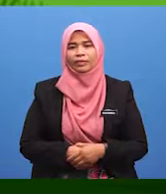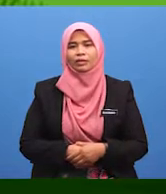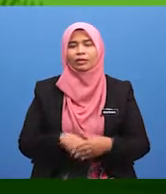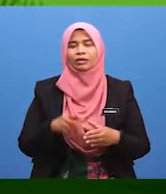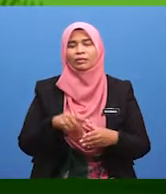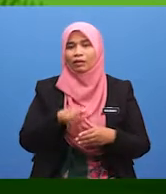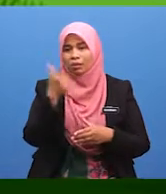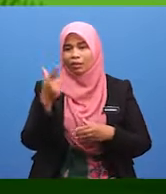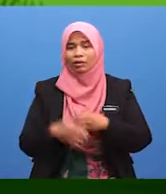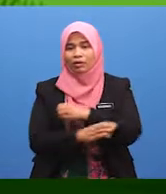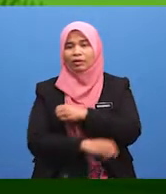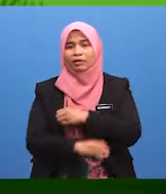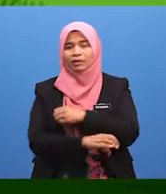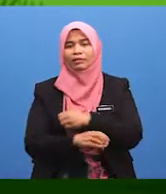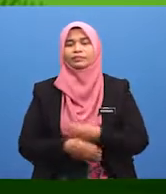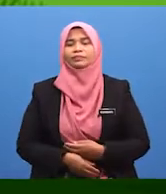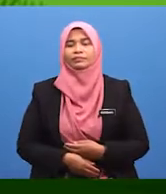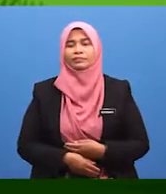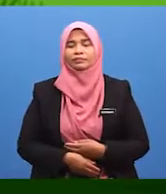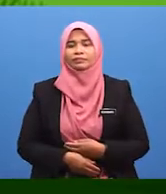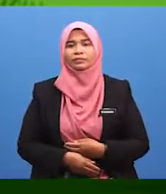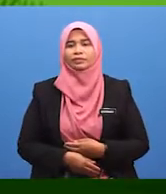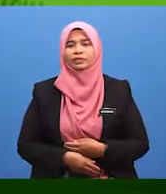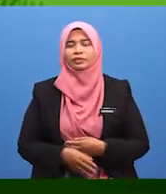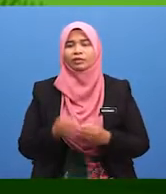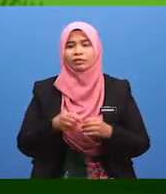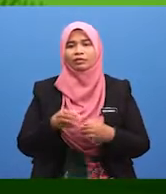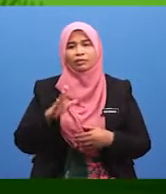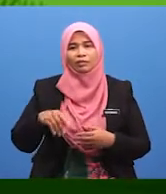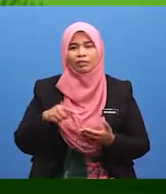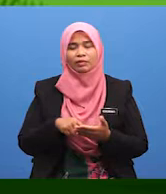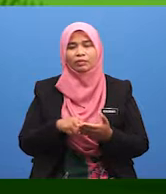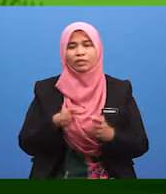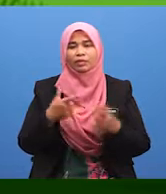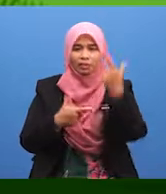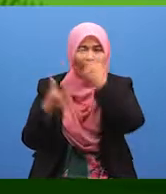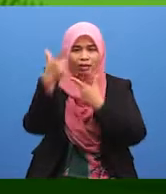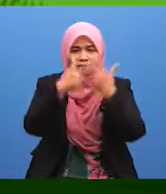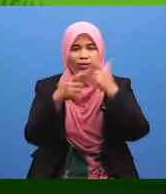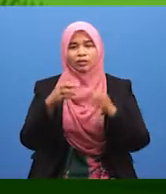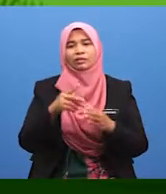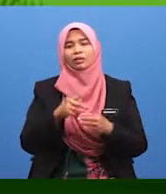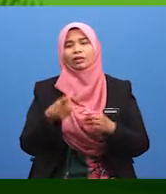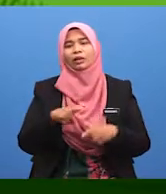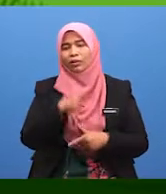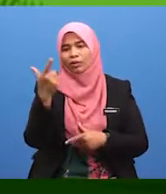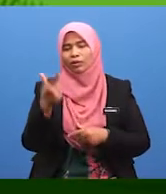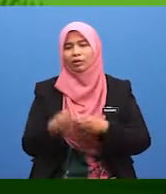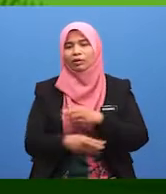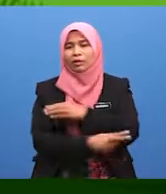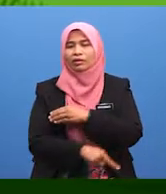luar negara. Sekarang tak bolehlah musim COVID. Kalau sebelum ini, pernah melancong ke luar negara.